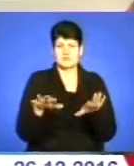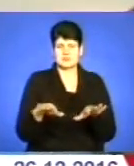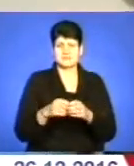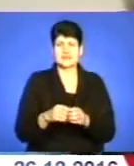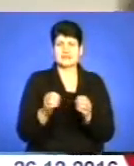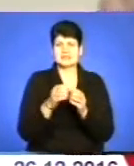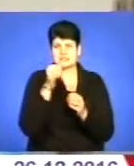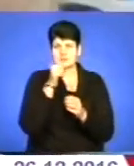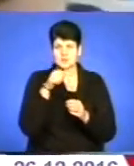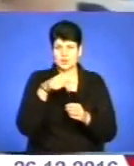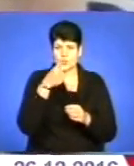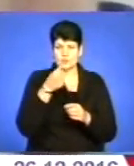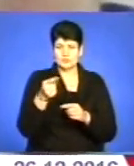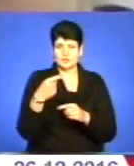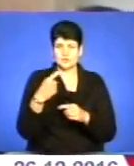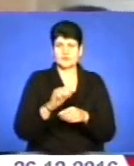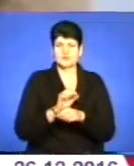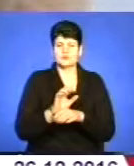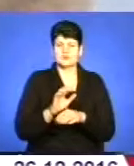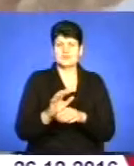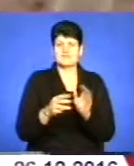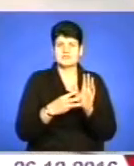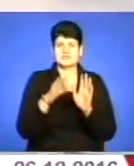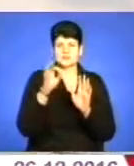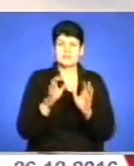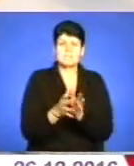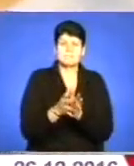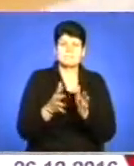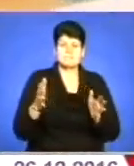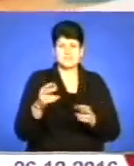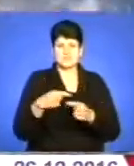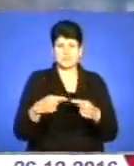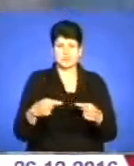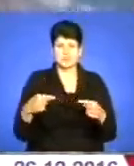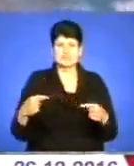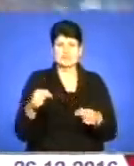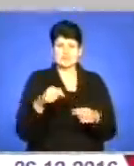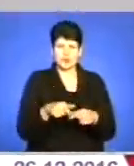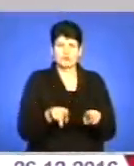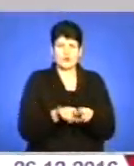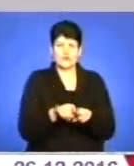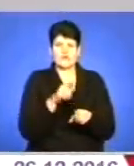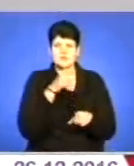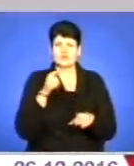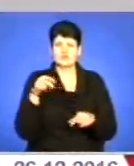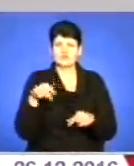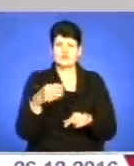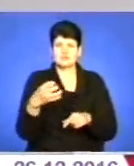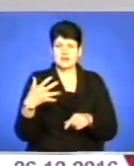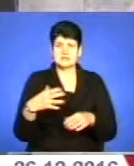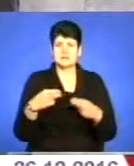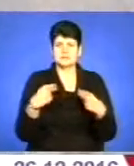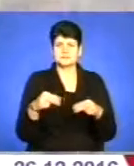місяців цього року на Тернопільщині виробили майже на 8% більше промислової продукції, ніж за той же період 2015-го. А